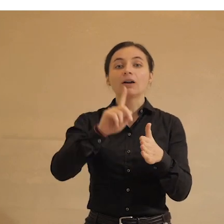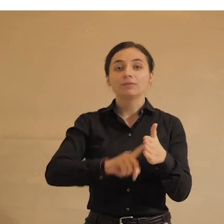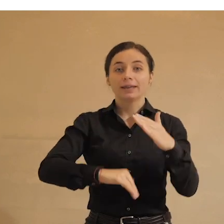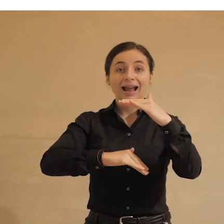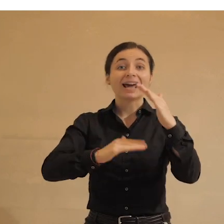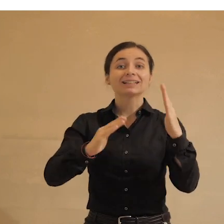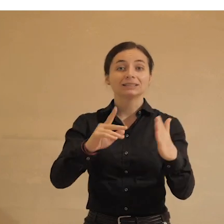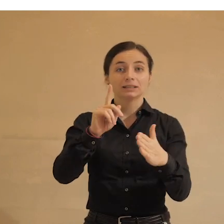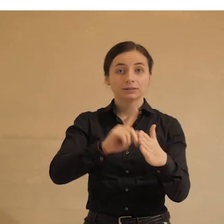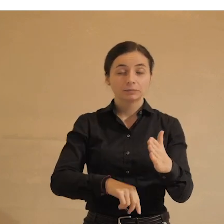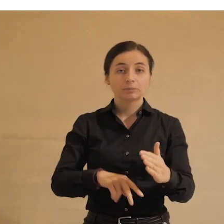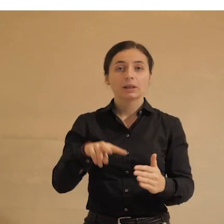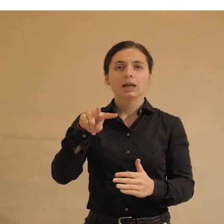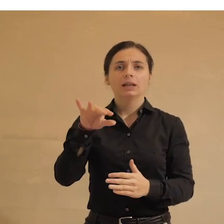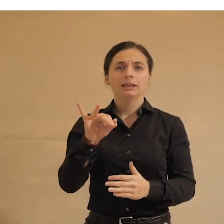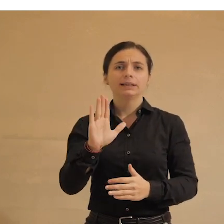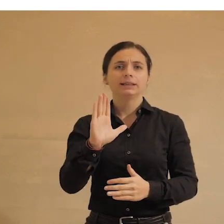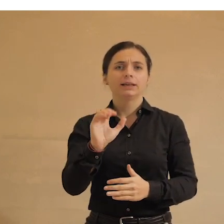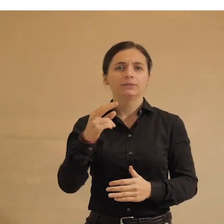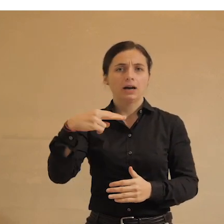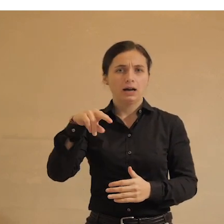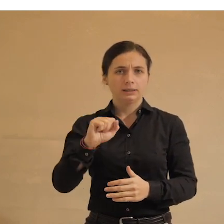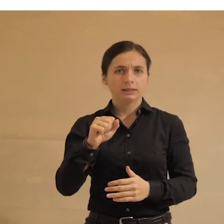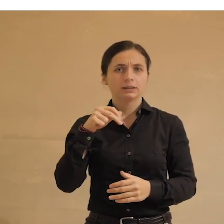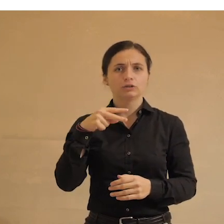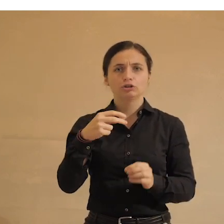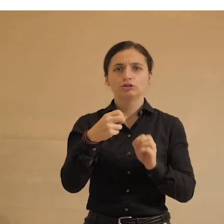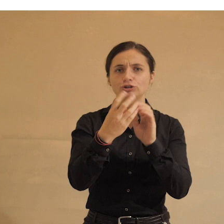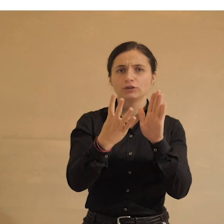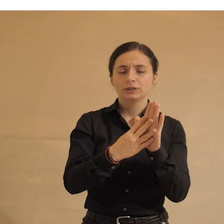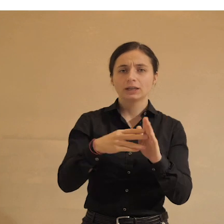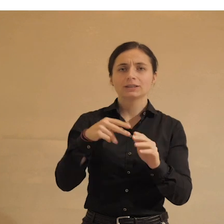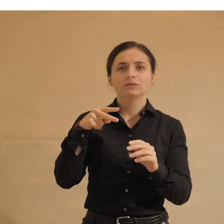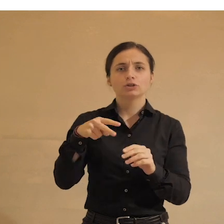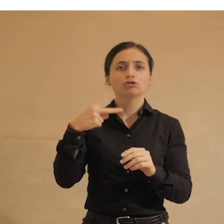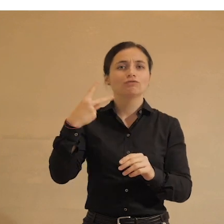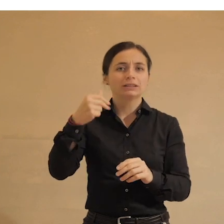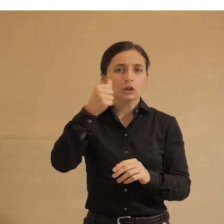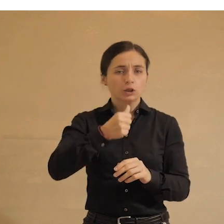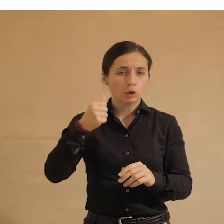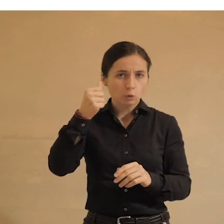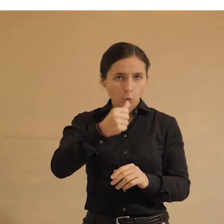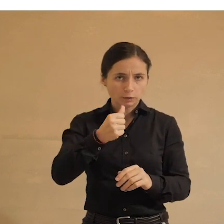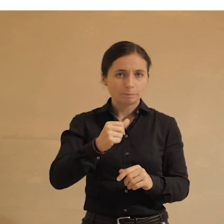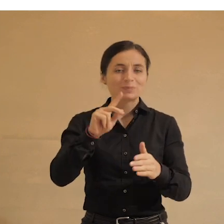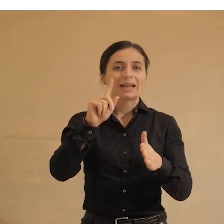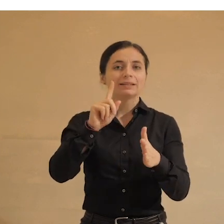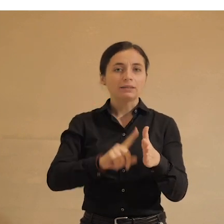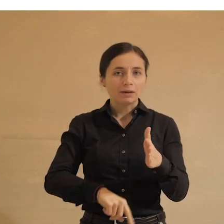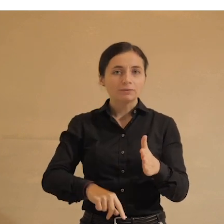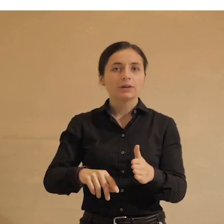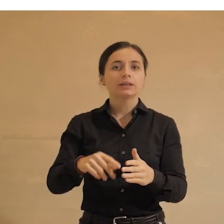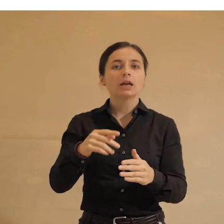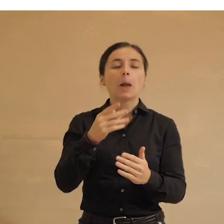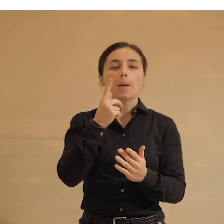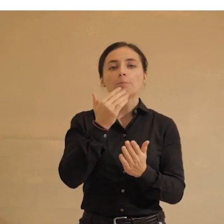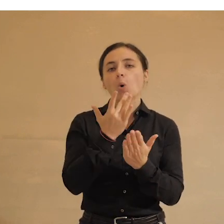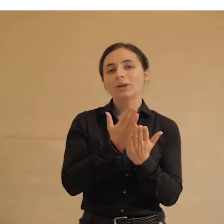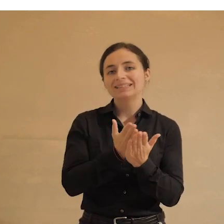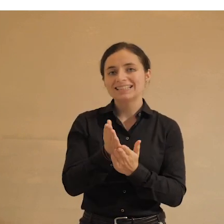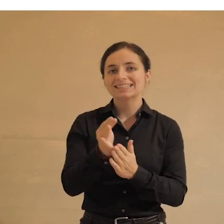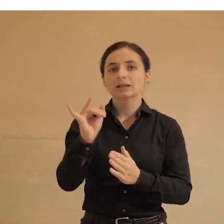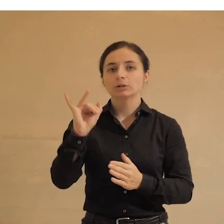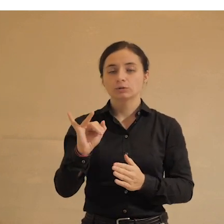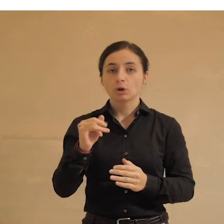Это данные Левады за 19-е и за 20-е годы, доверие институтам, политическим институтам. Значит, почему интересно